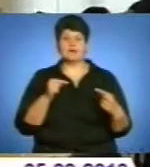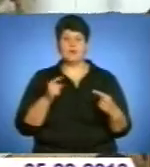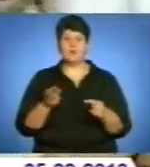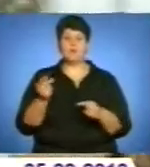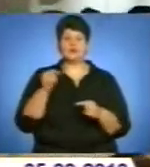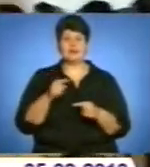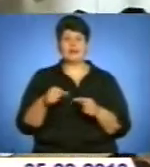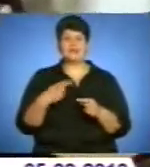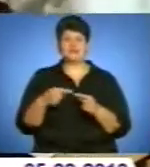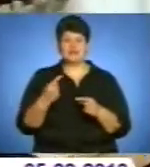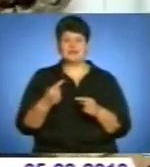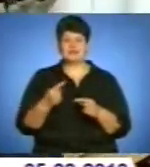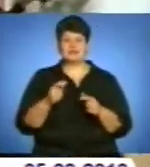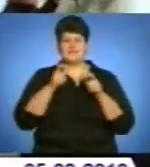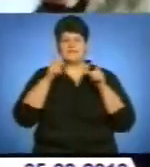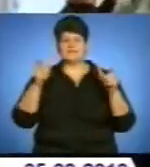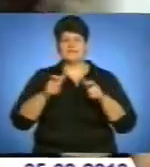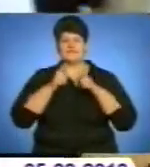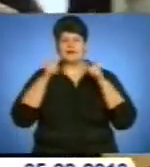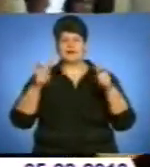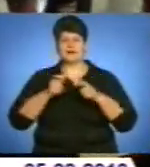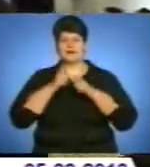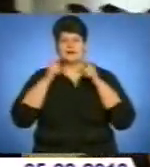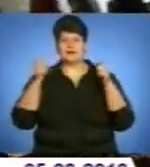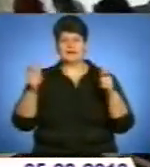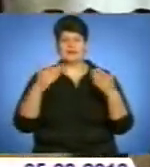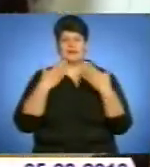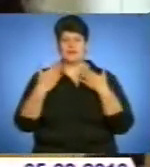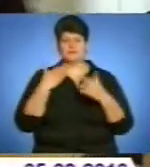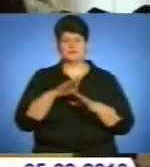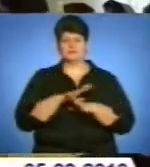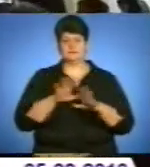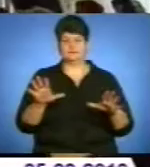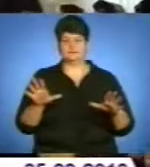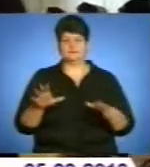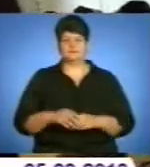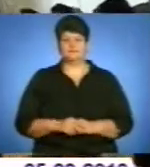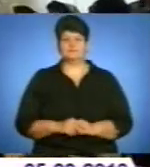Проте через образливі вигуки, крики, суперечки діалог так і не відбувся.